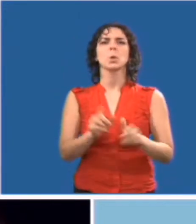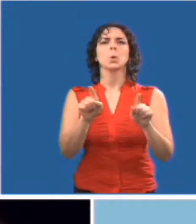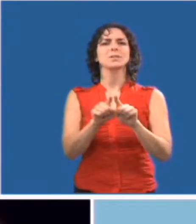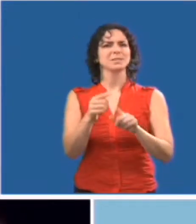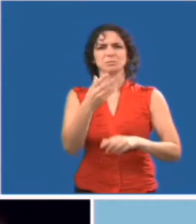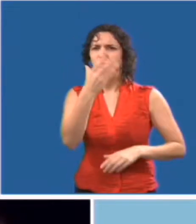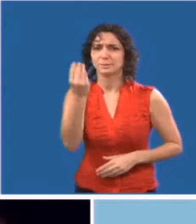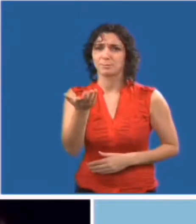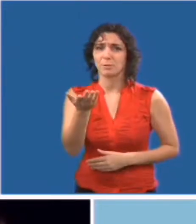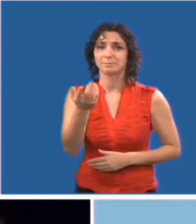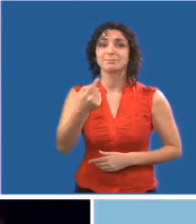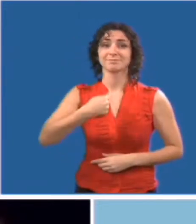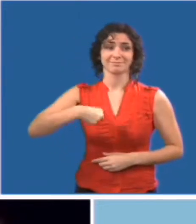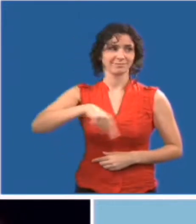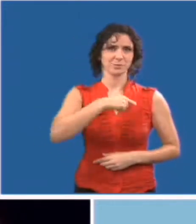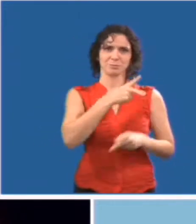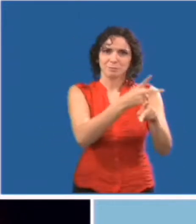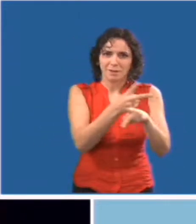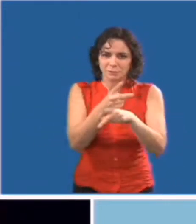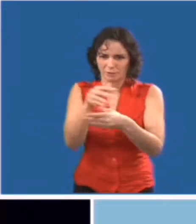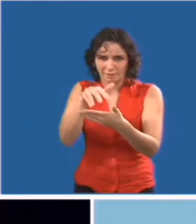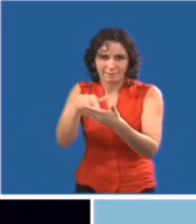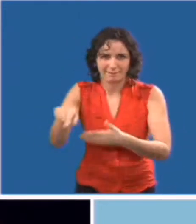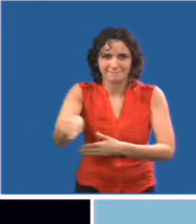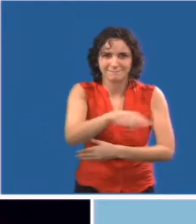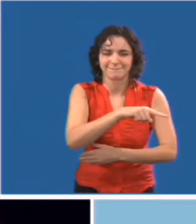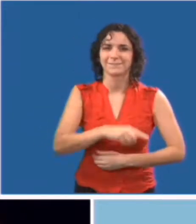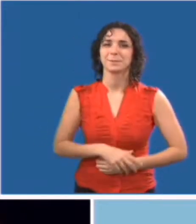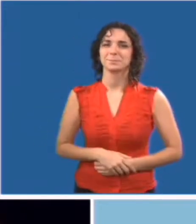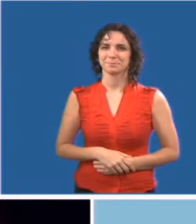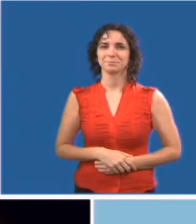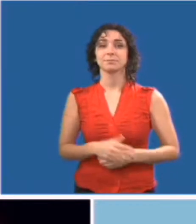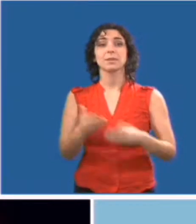Et n'oubliez pas que nous nous occuperons des élèves.